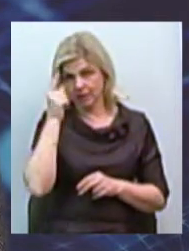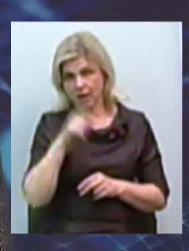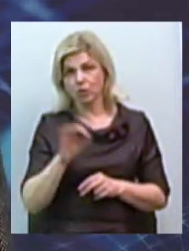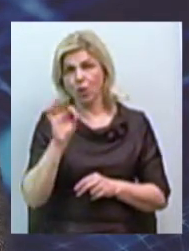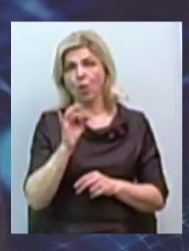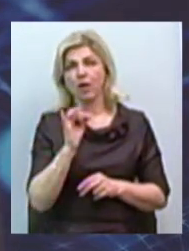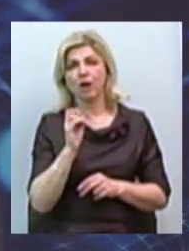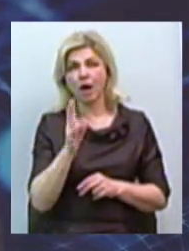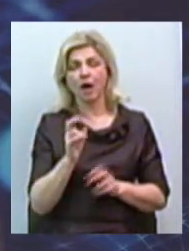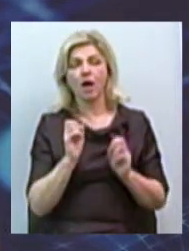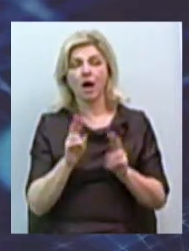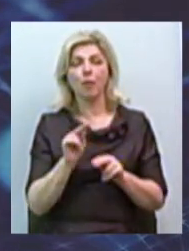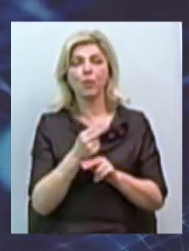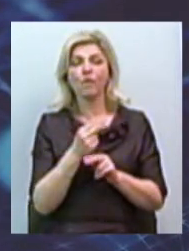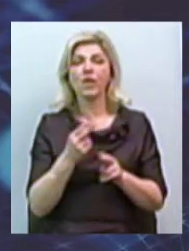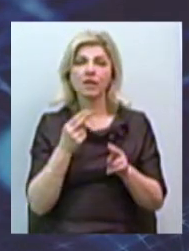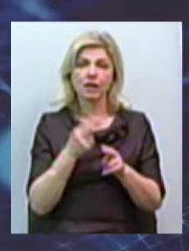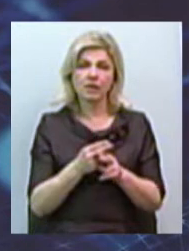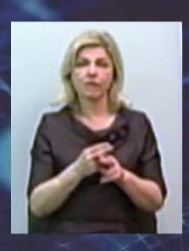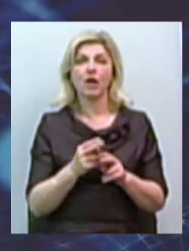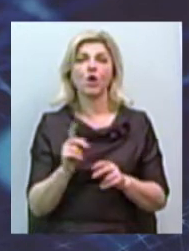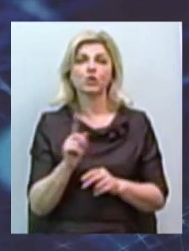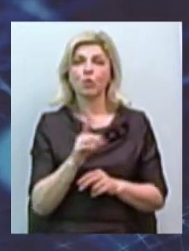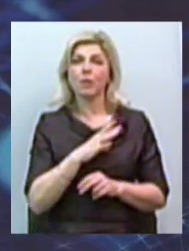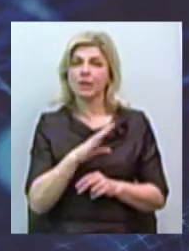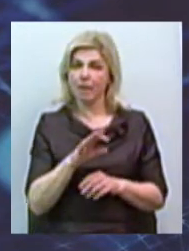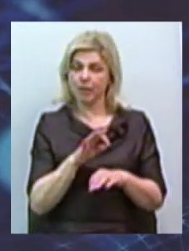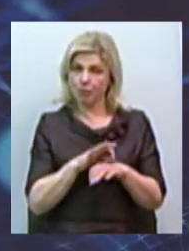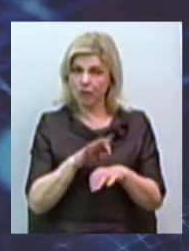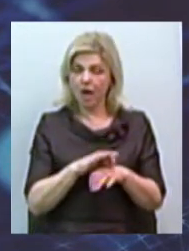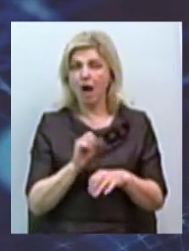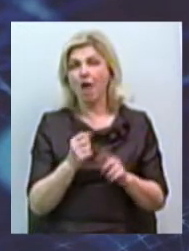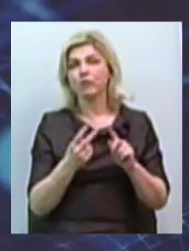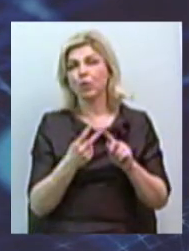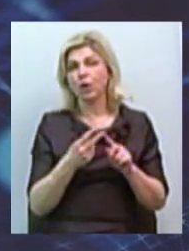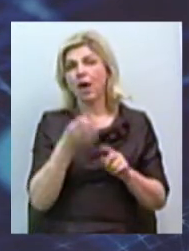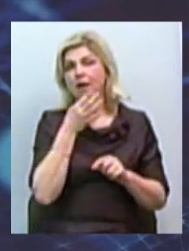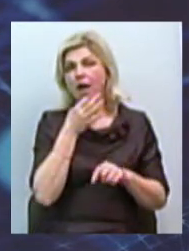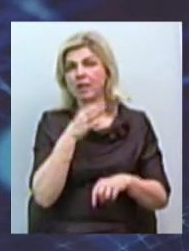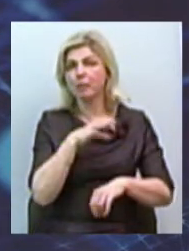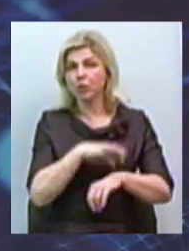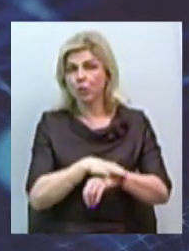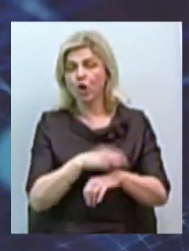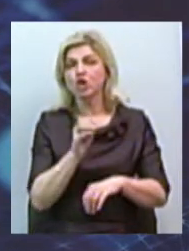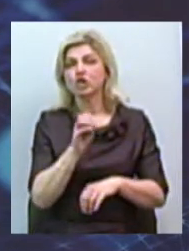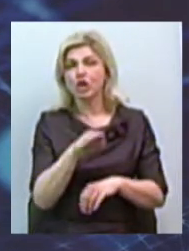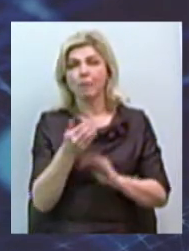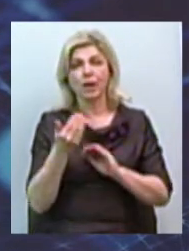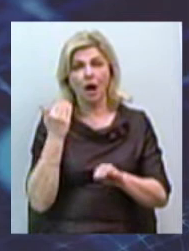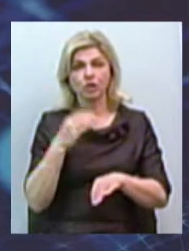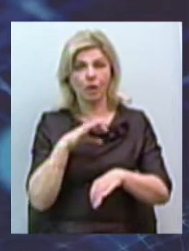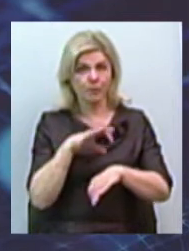как его профилактировать, как вести для того, чтобы он не возник. И второй, это раннее обнаружение. Чем раньше мы обнаружим,